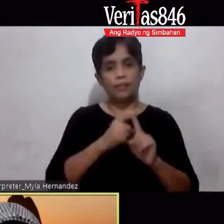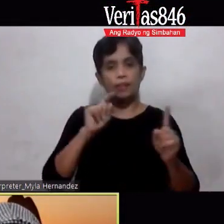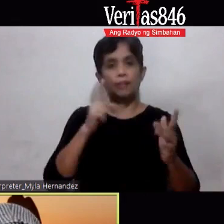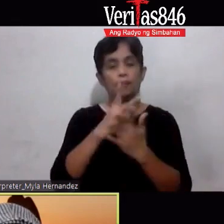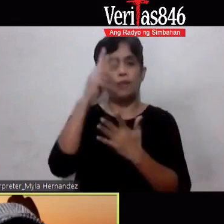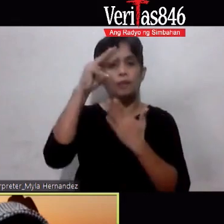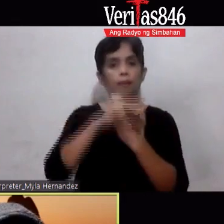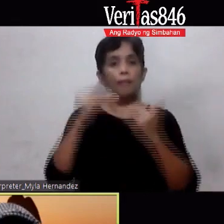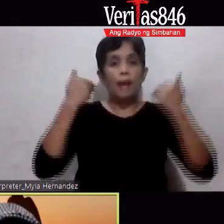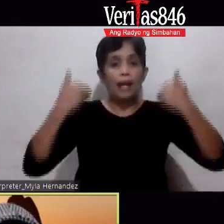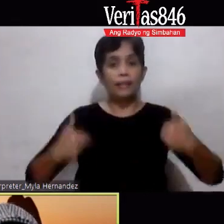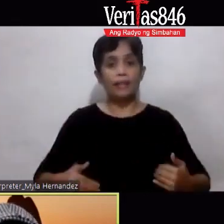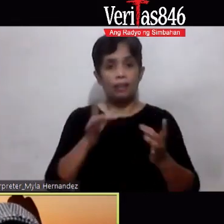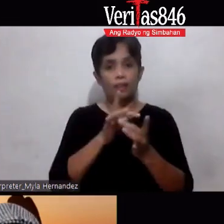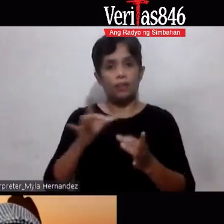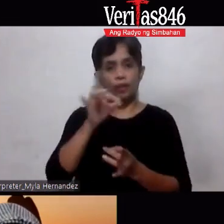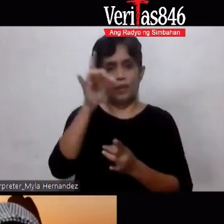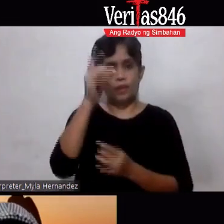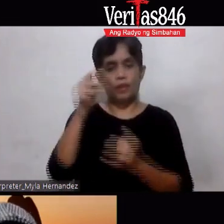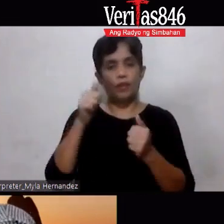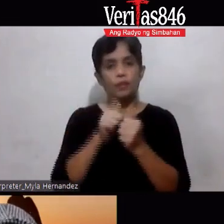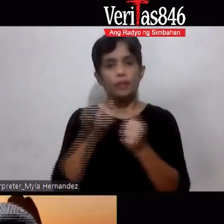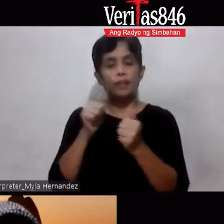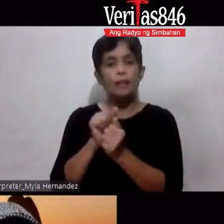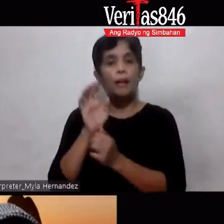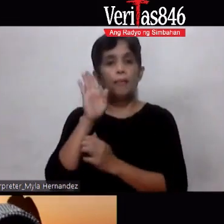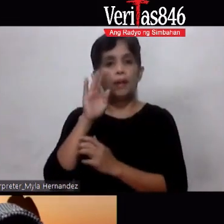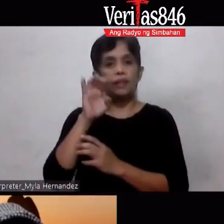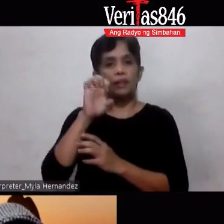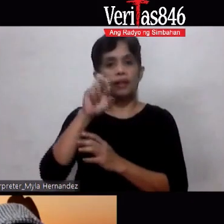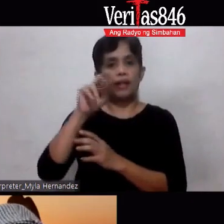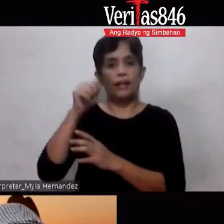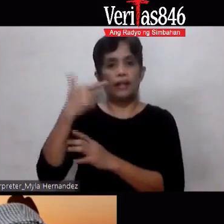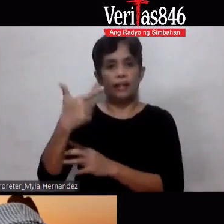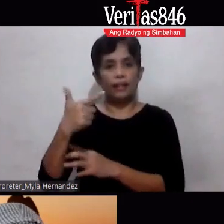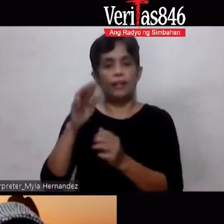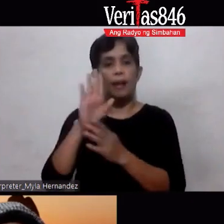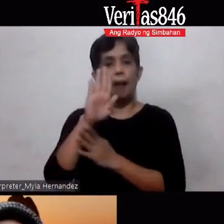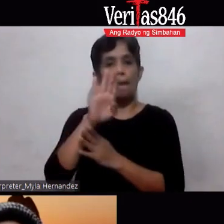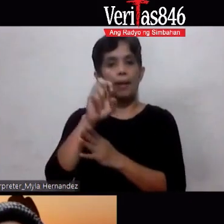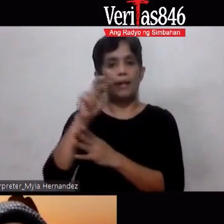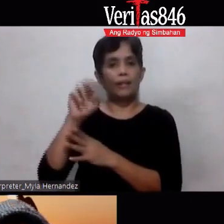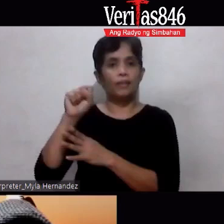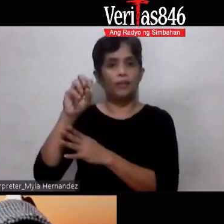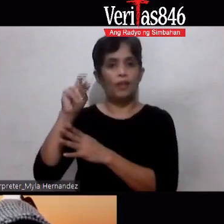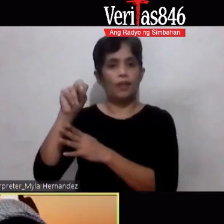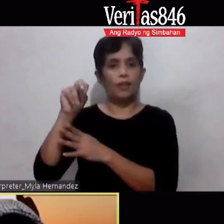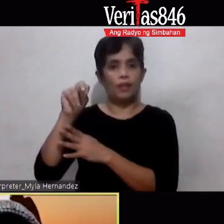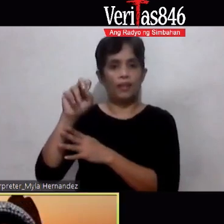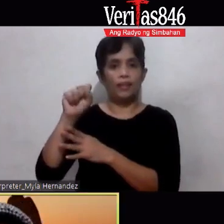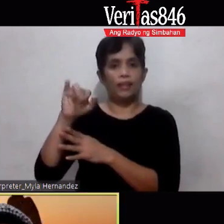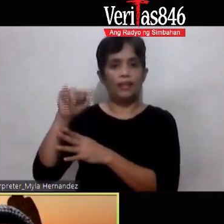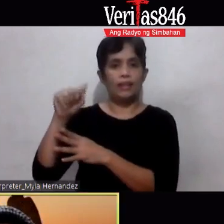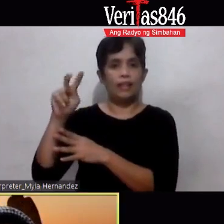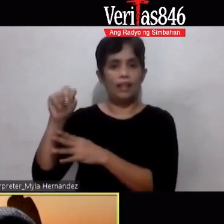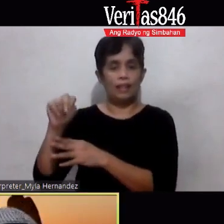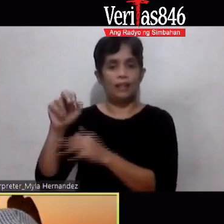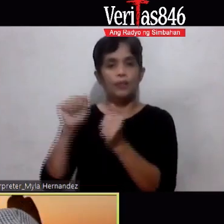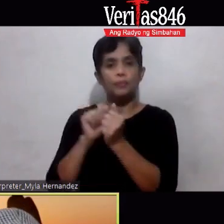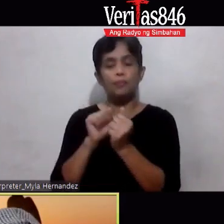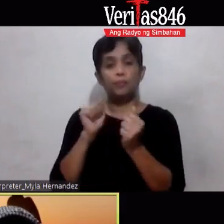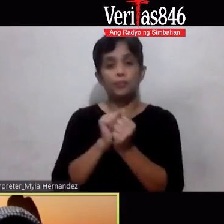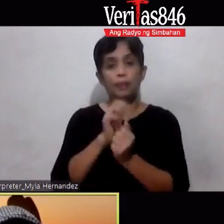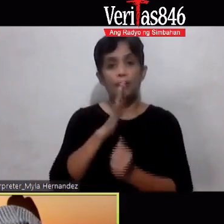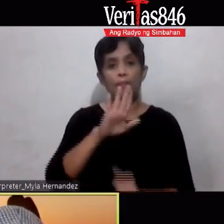and Soul Kapag inyo kapanalig Ako po si Goder At ako po si Benson Sian Kasama din po natin Si Sister Myla